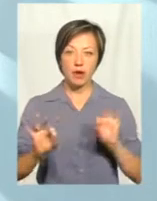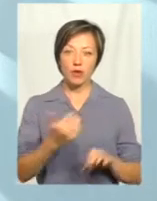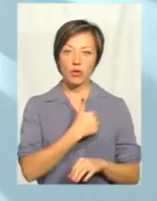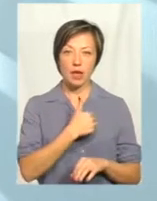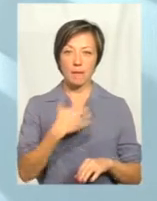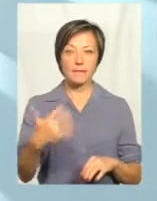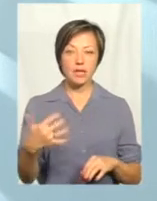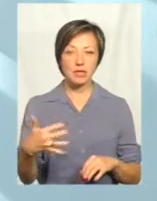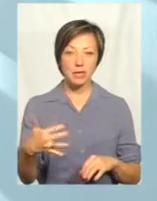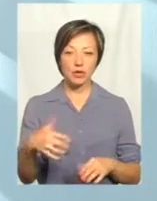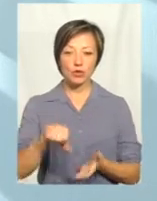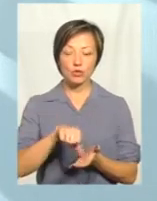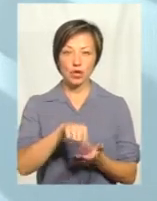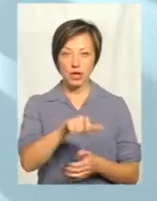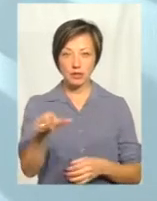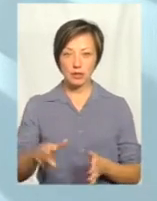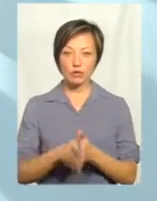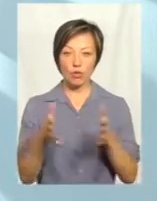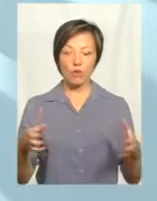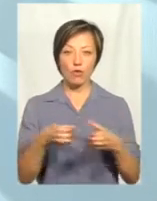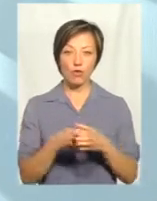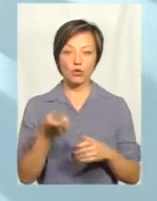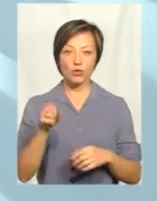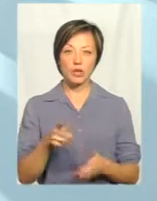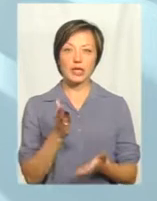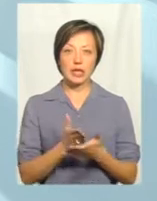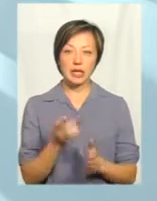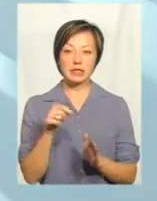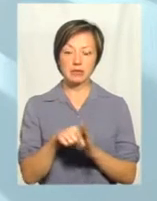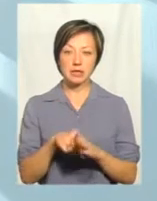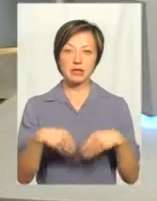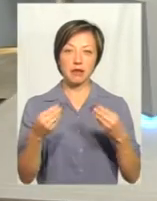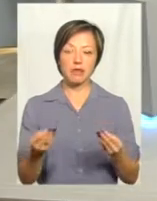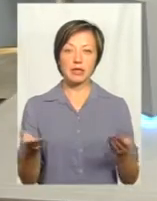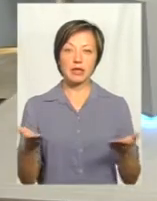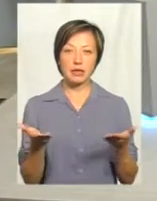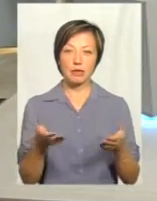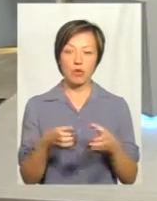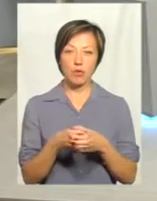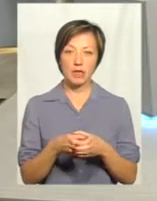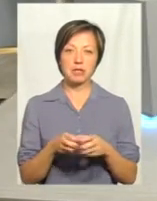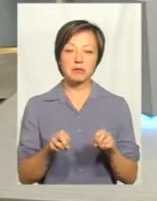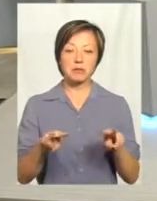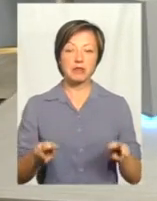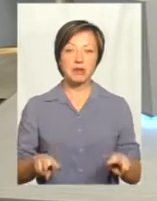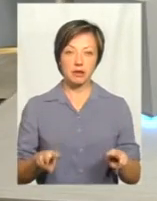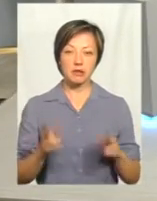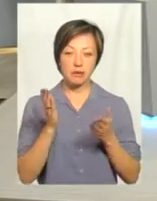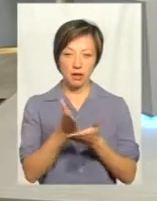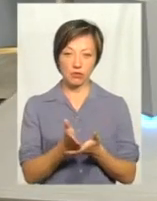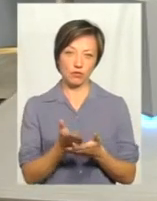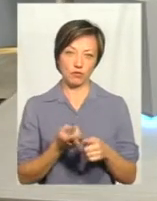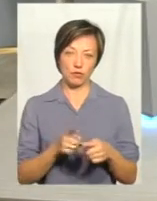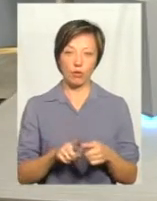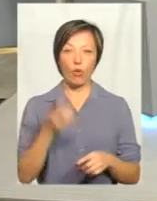б з 50 учасників, таку здорову групу, тоді вже є зміст давати якійсь громаді спеціалізацію в даному